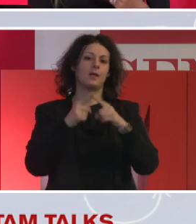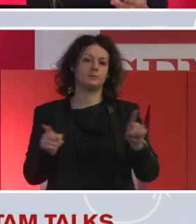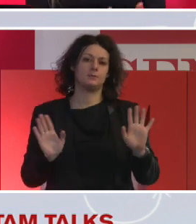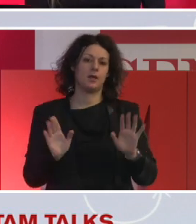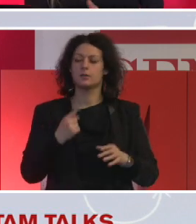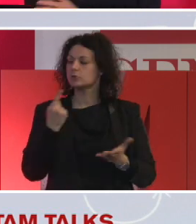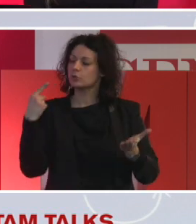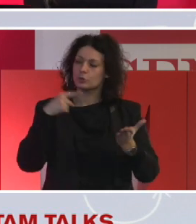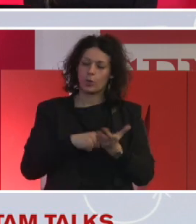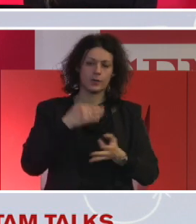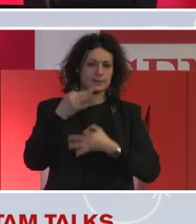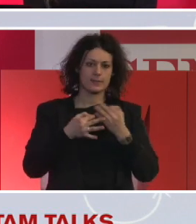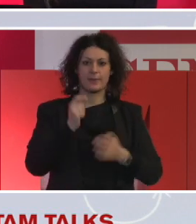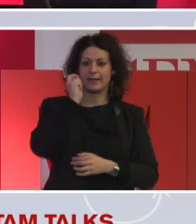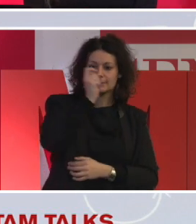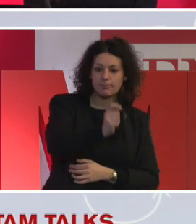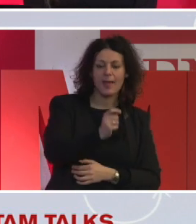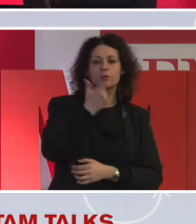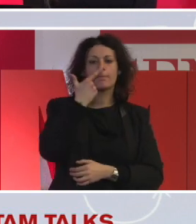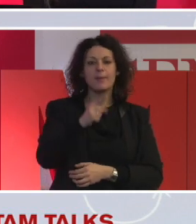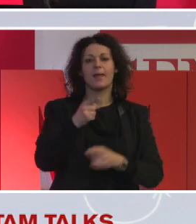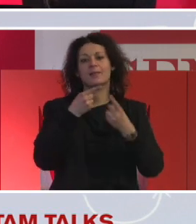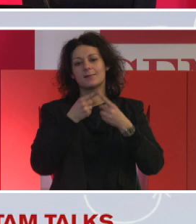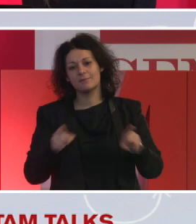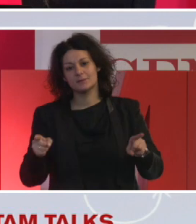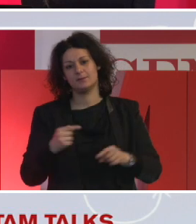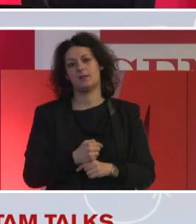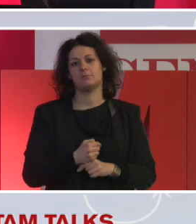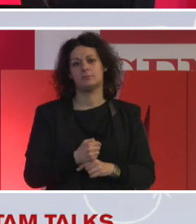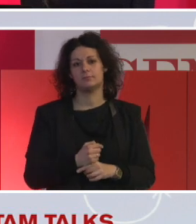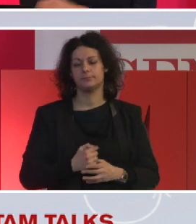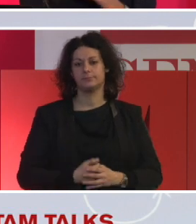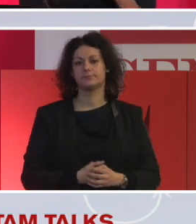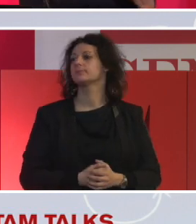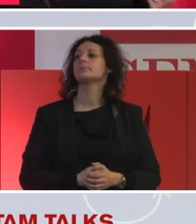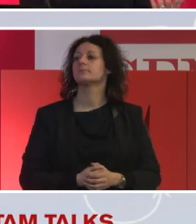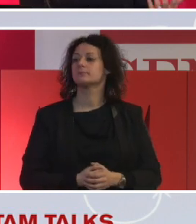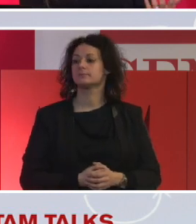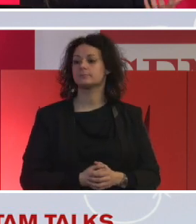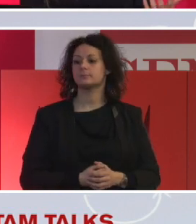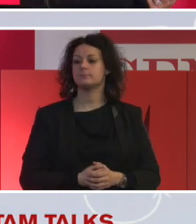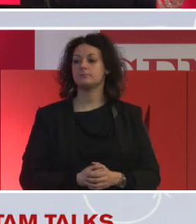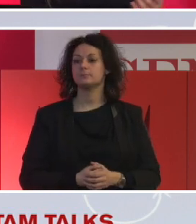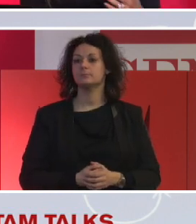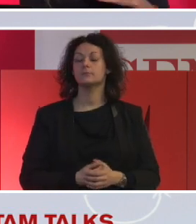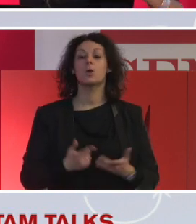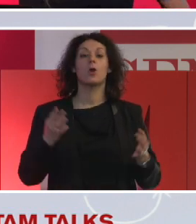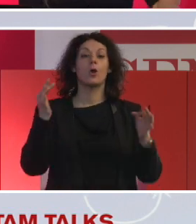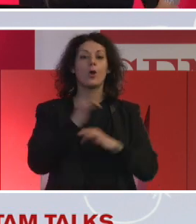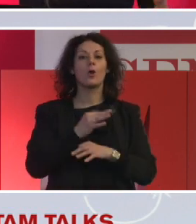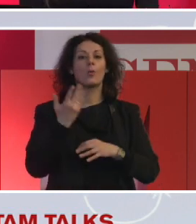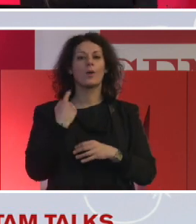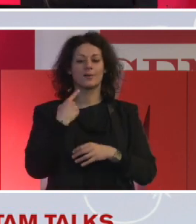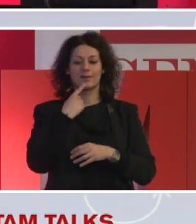di apertura, del friendly, ma anche della struttura organizzativa. E di nuovo anche nel tipo di career goal che volevano in